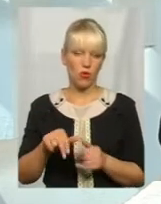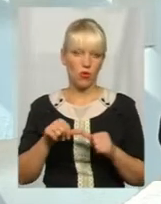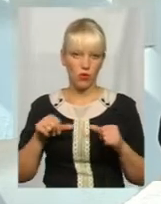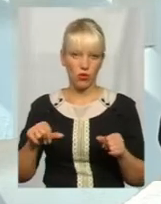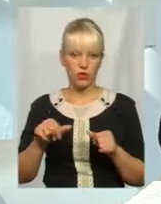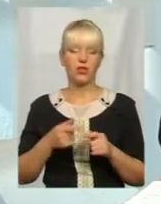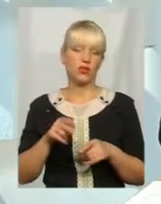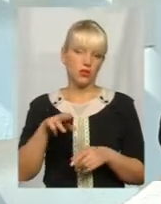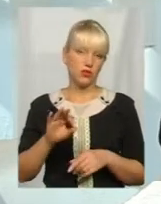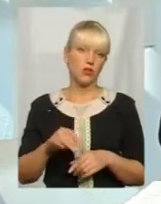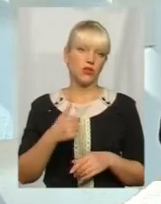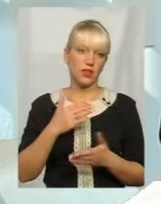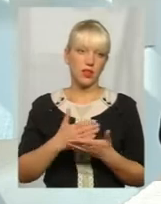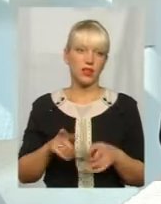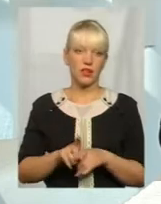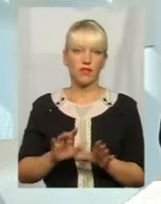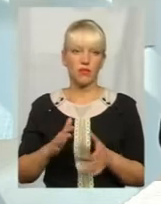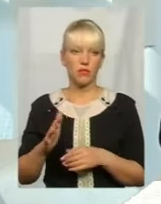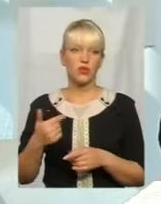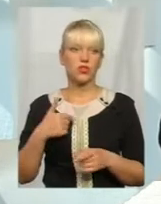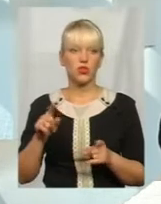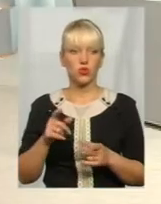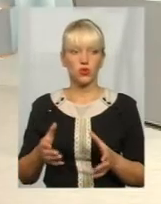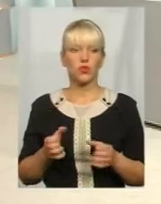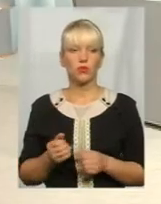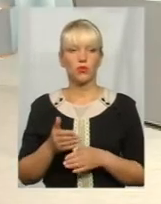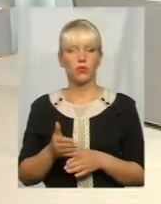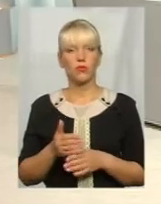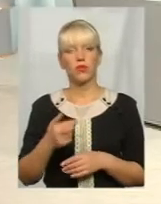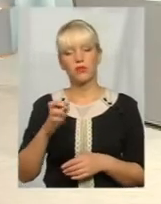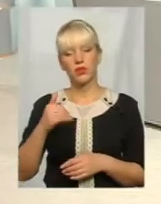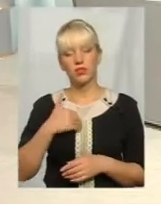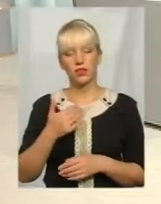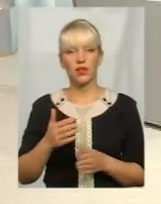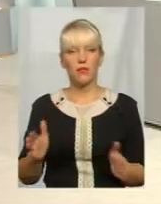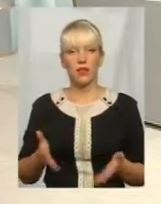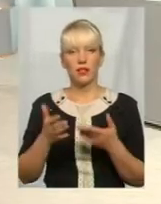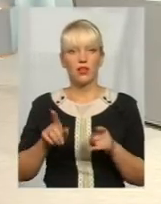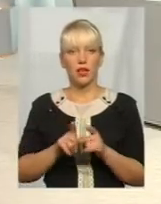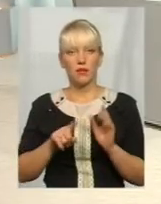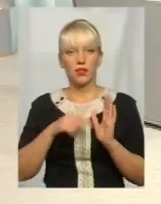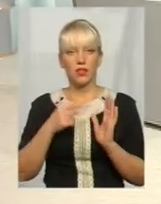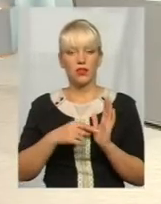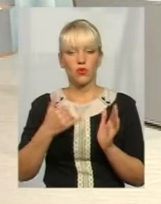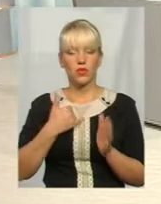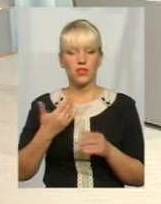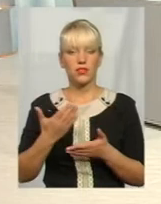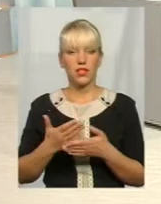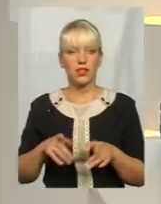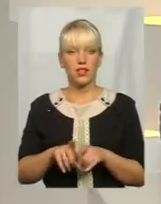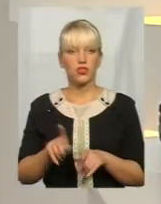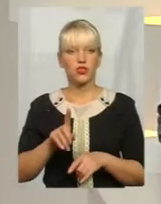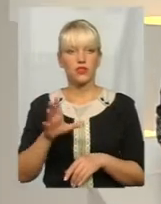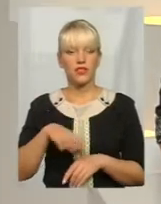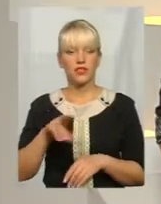я рахую, що є такі випадки, що отримують допомоги. Я б хотіла підняти таке питання. В нас є така тенденція, що зараз майже